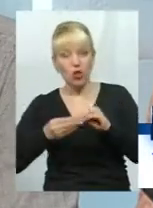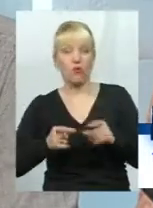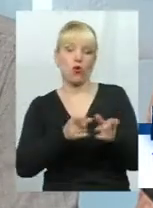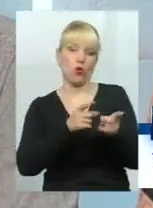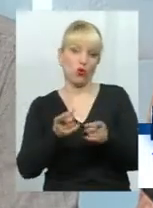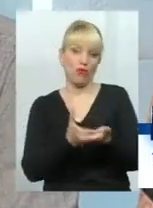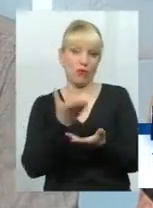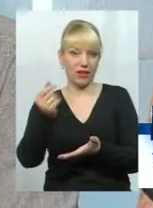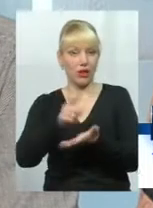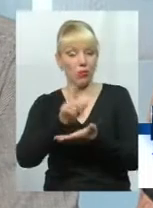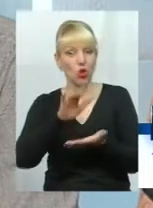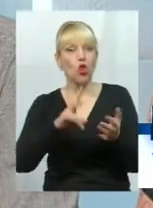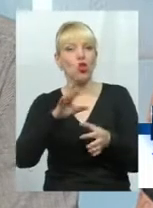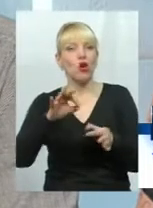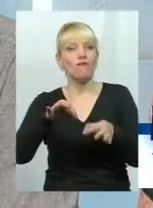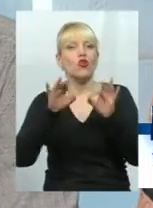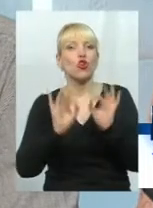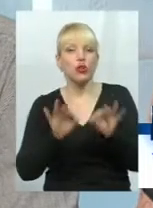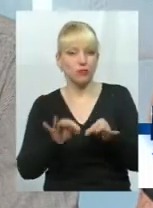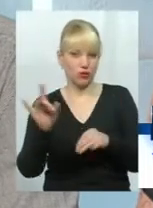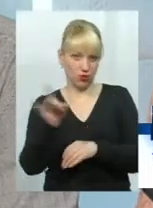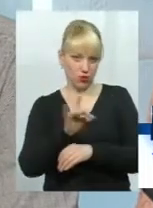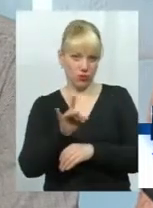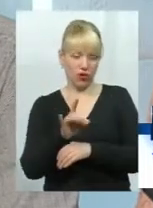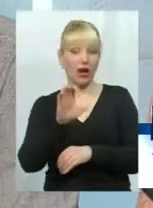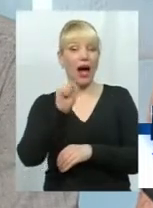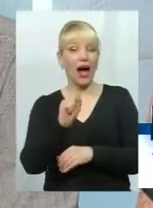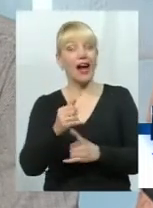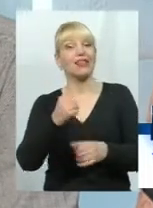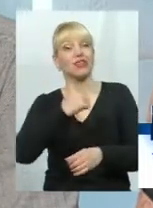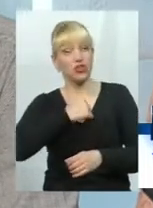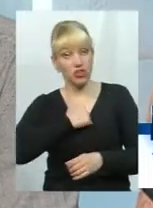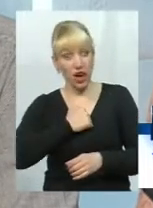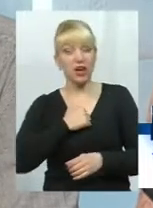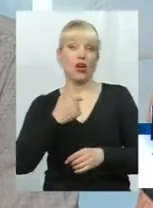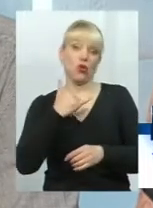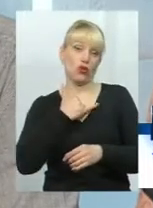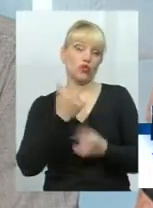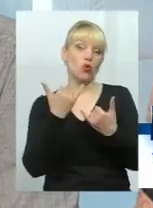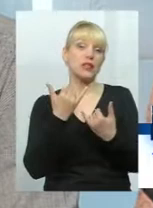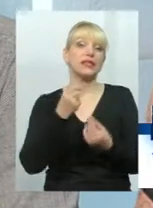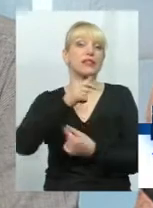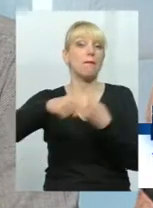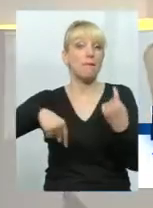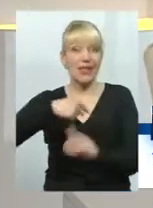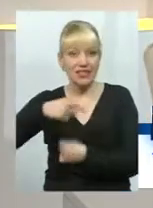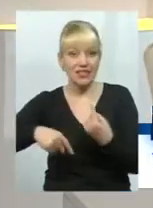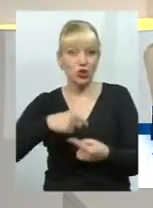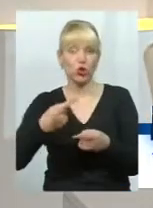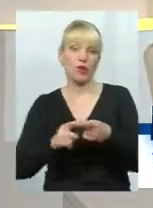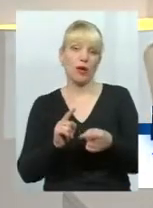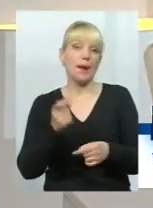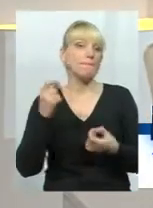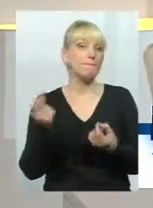податки, але в розумних розмірах. На жаль, сьогодні з бізнесом дуже мало